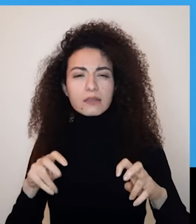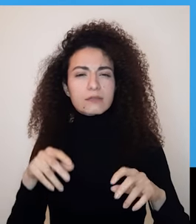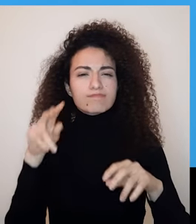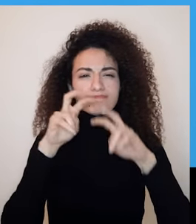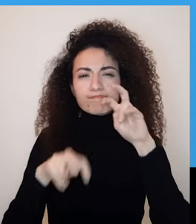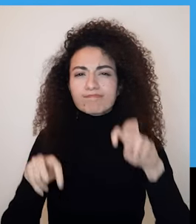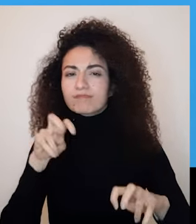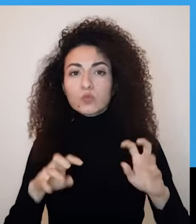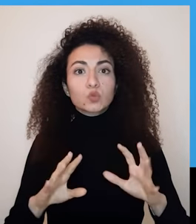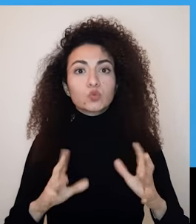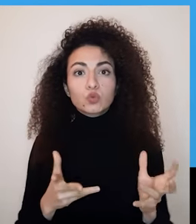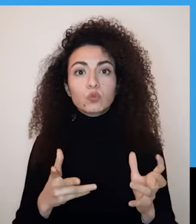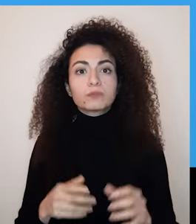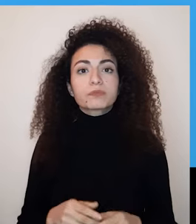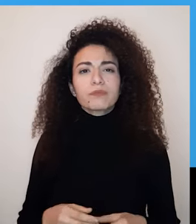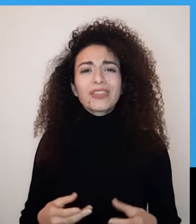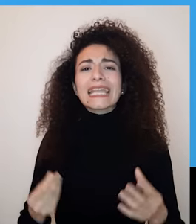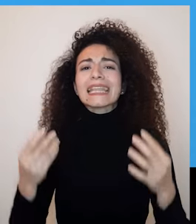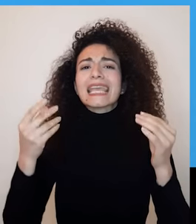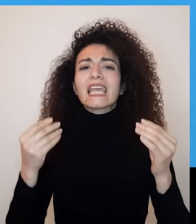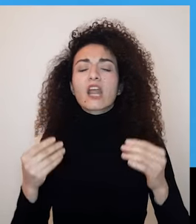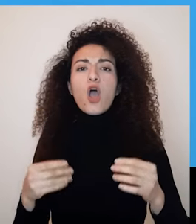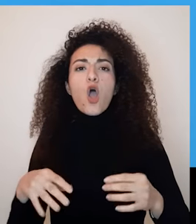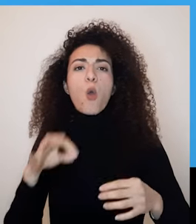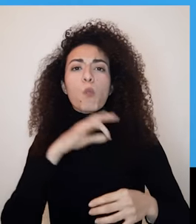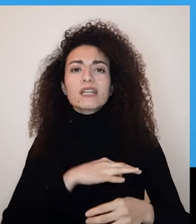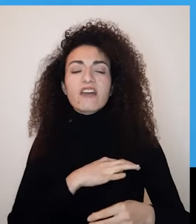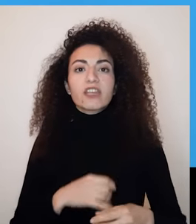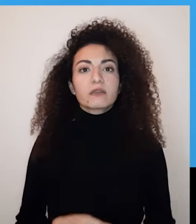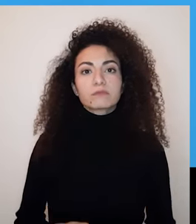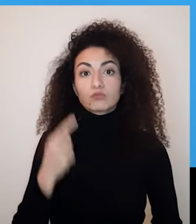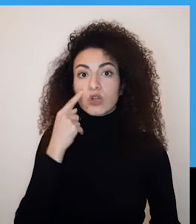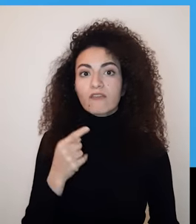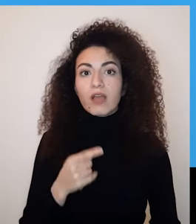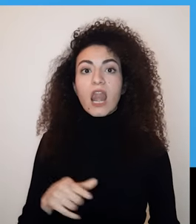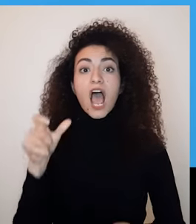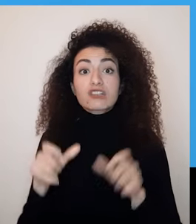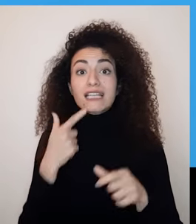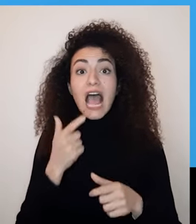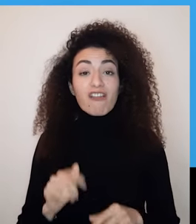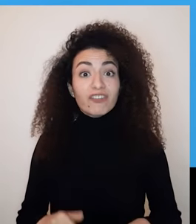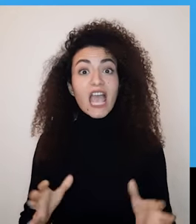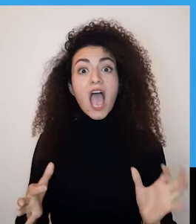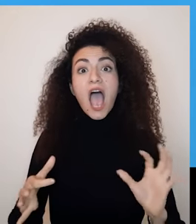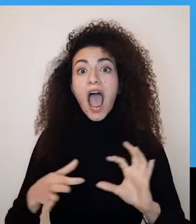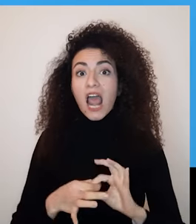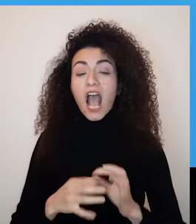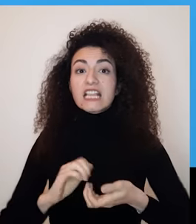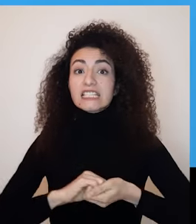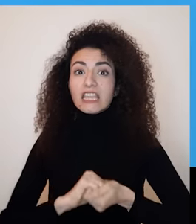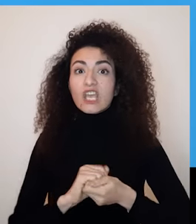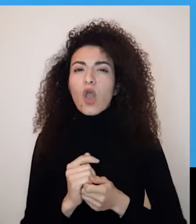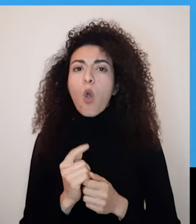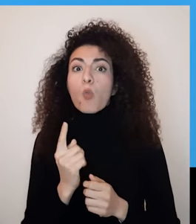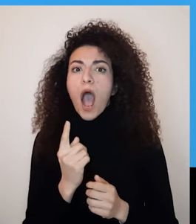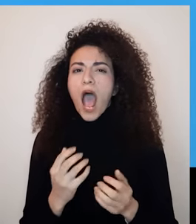مؤسسة جلوب لدراسات الإحصائية واللي شملت ملايين لموظفين أظهرت إنه الأشخاص اللي جاوبوا إنه لديهم على